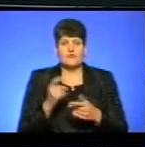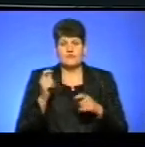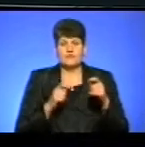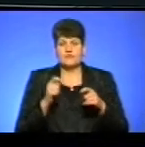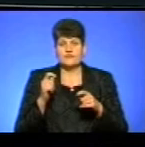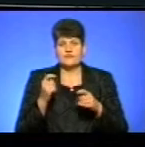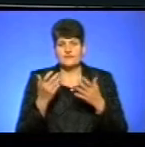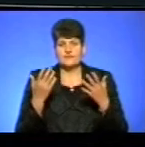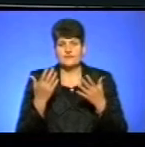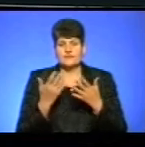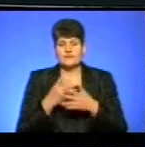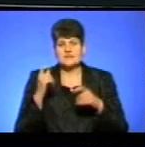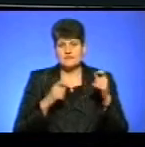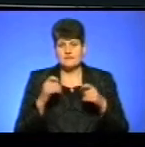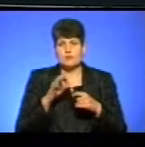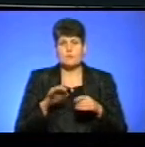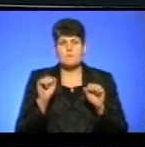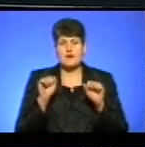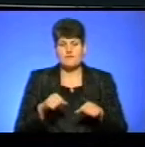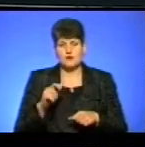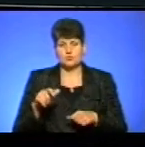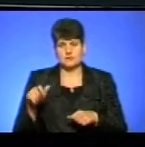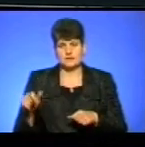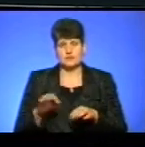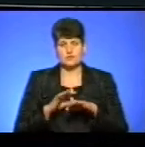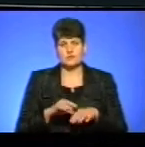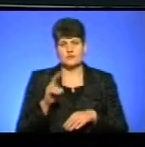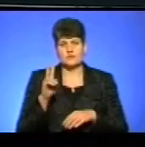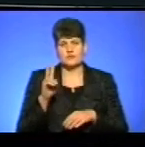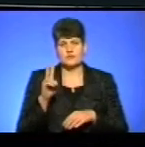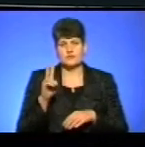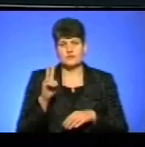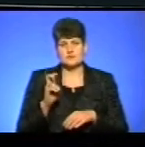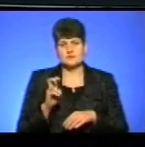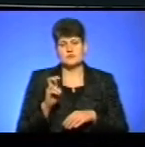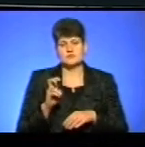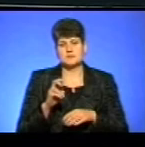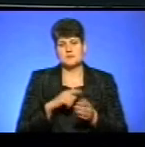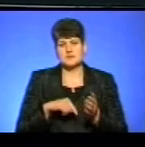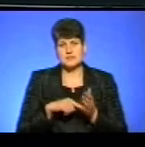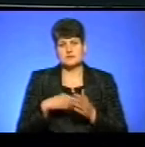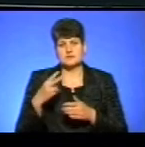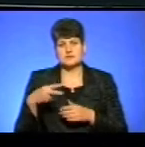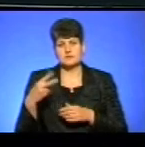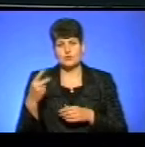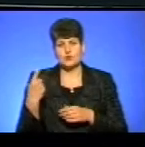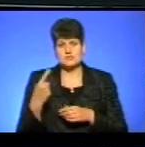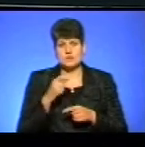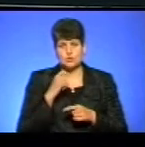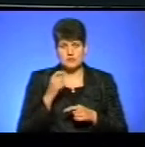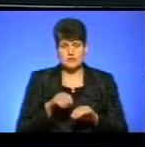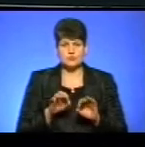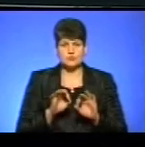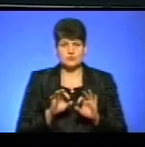про права людини, який цьогоріч проводять у 200 містах 22 областей України, розповіла старший бібліотекар